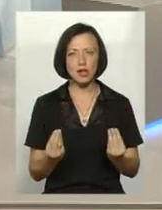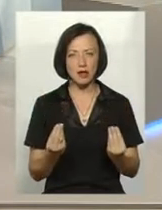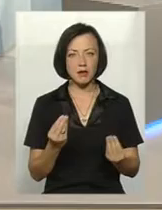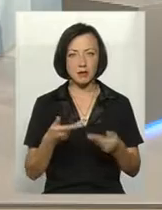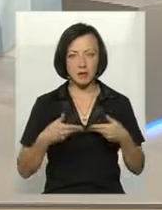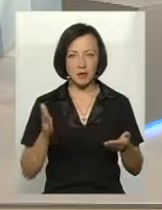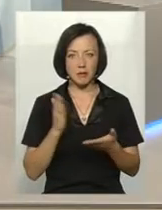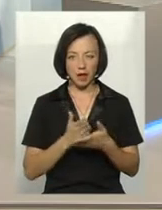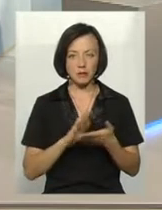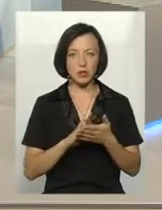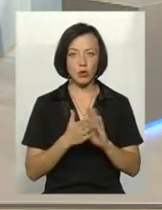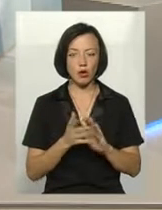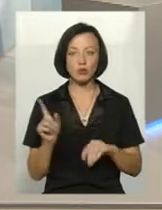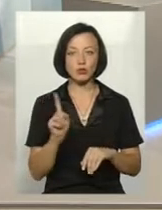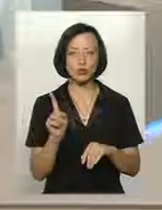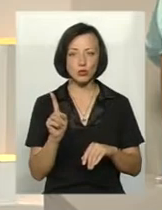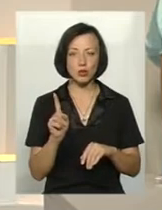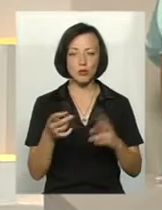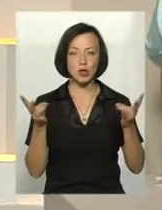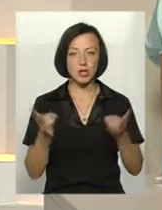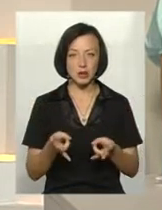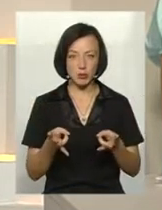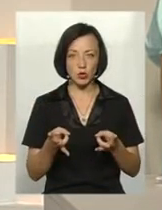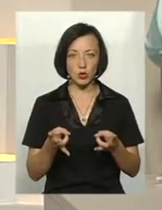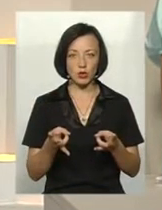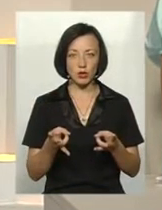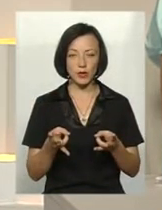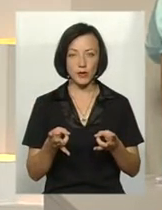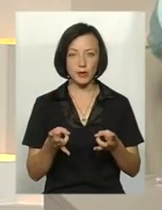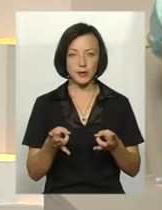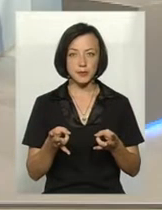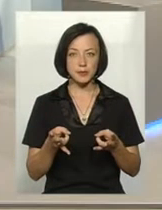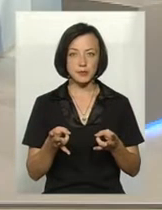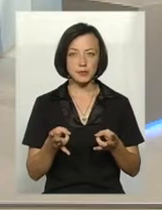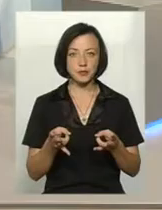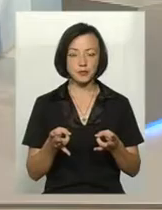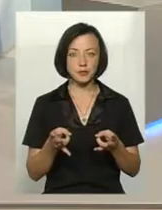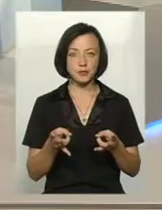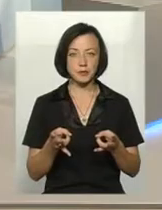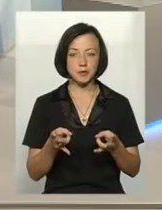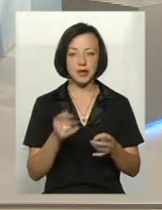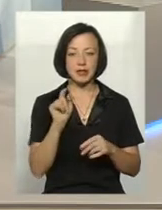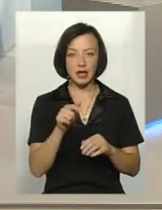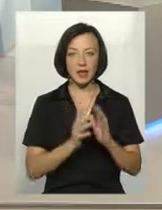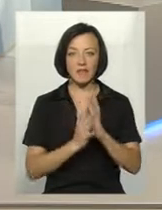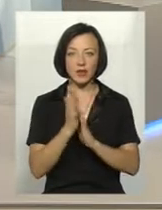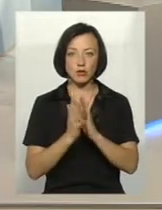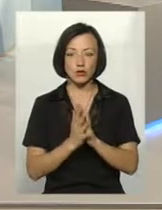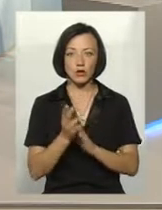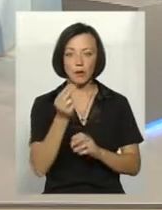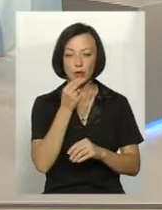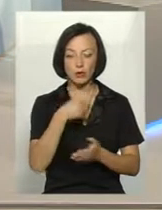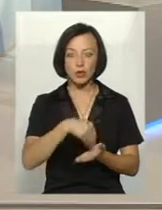маємо ситуацію, що потрібно вже з тієї вирощені продукції і